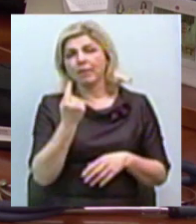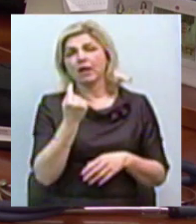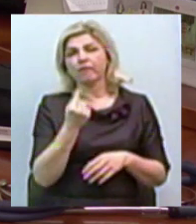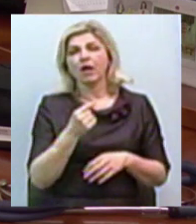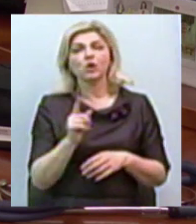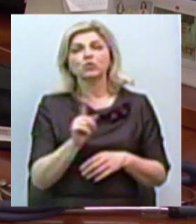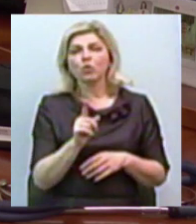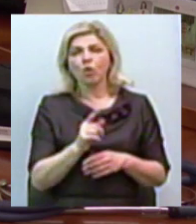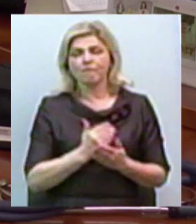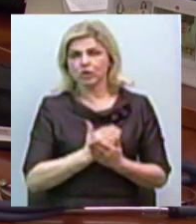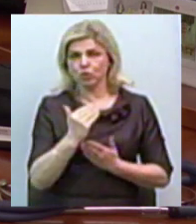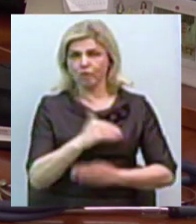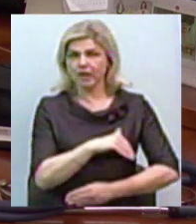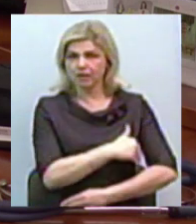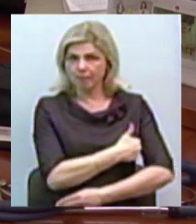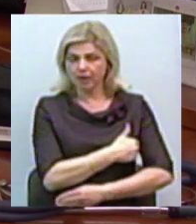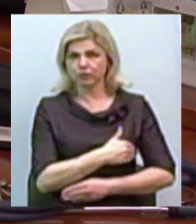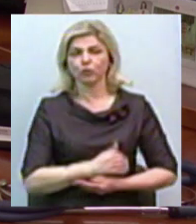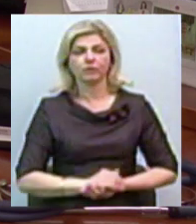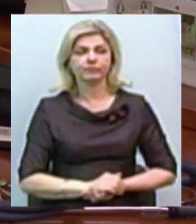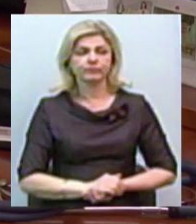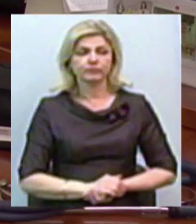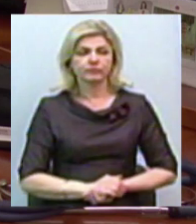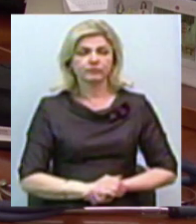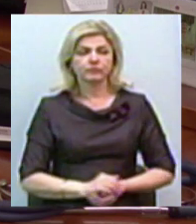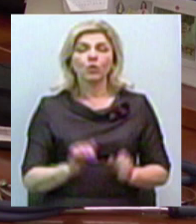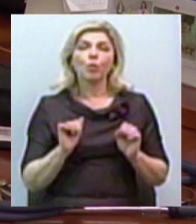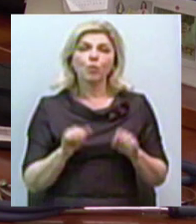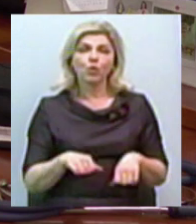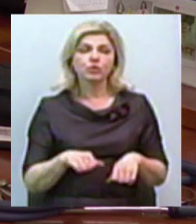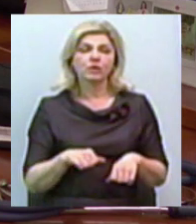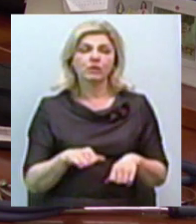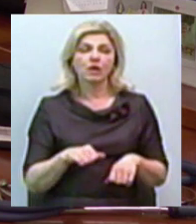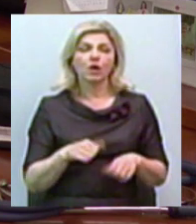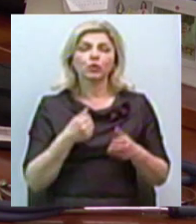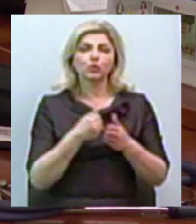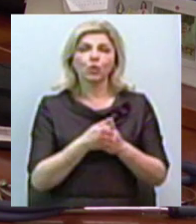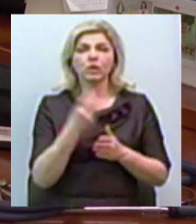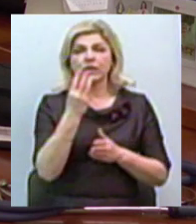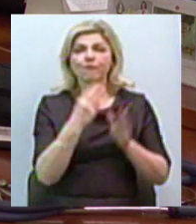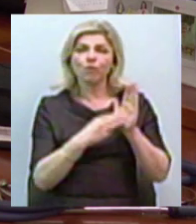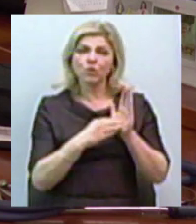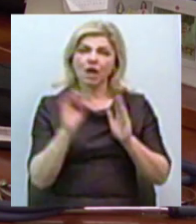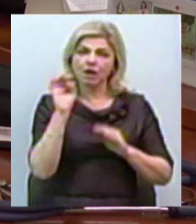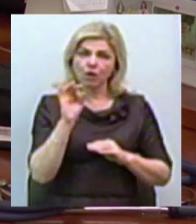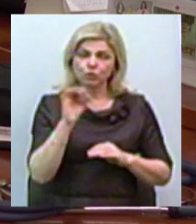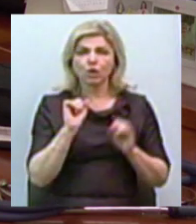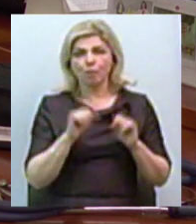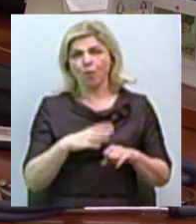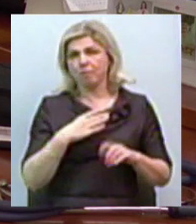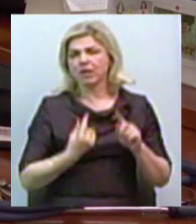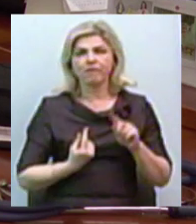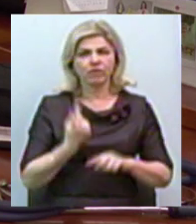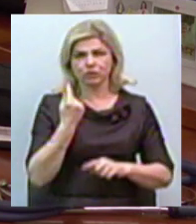хворих, це підвищення температури тіла. Може бути і субфібрільно до 38 градусів, а може бути і вище до